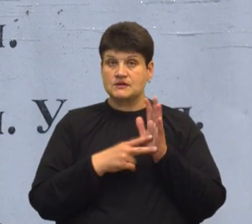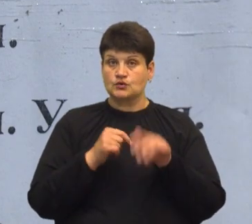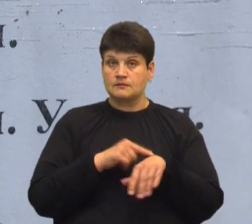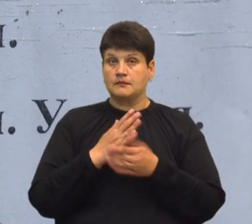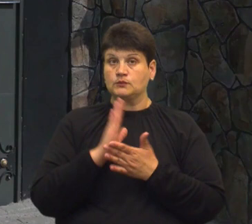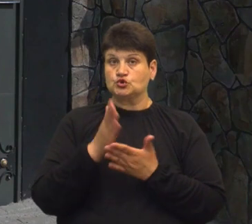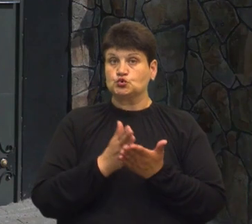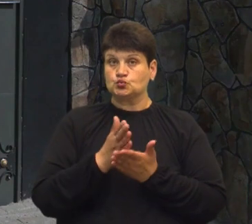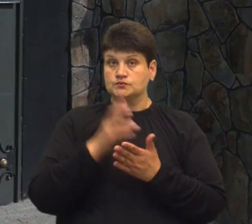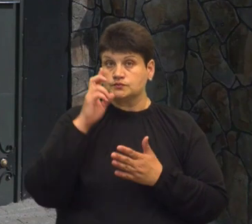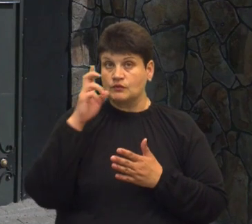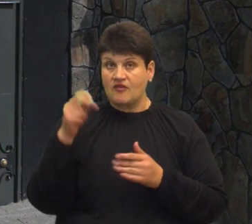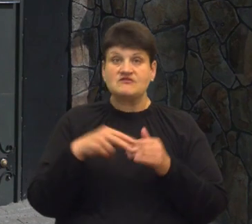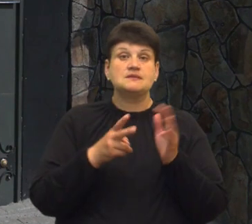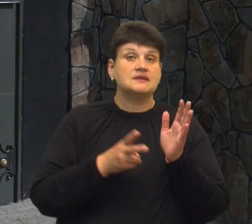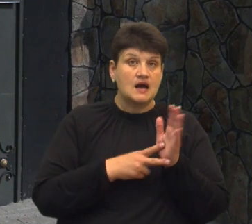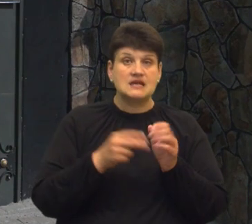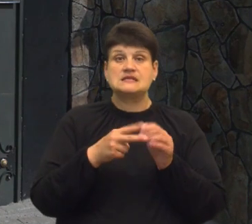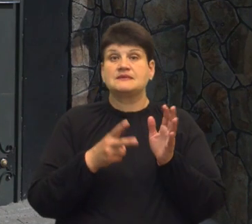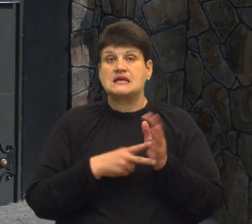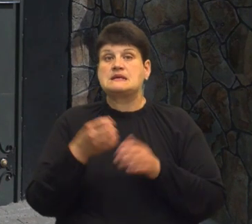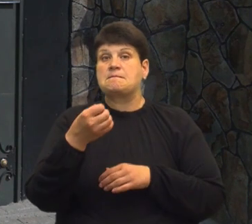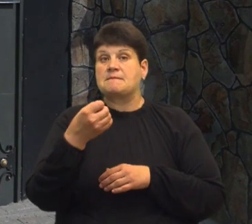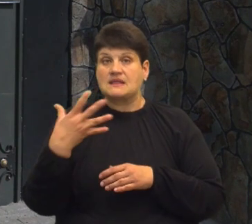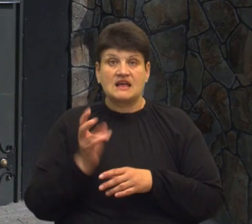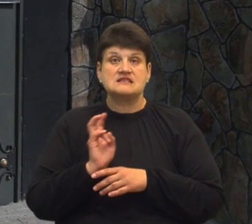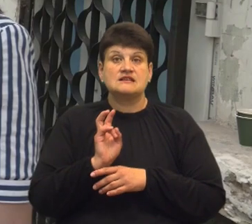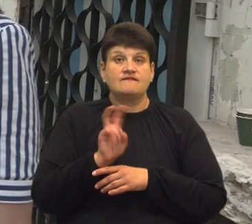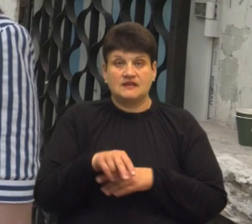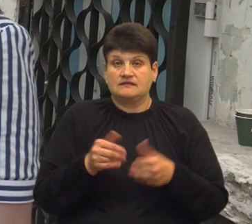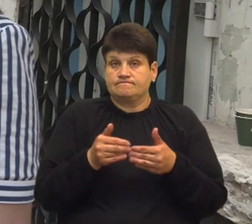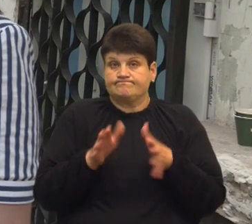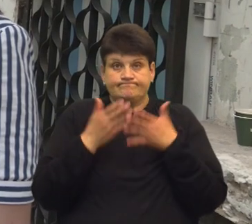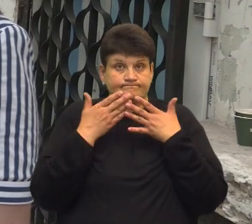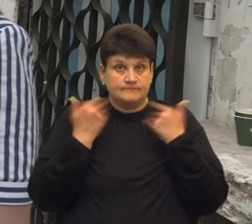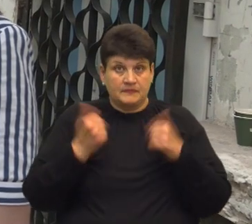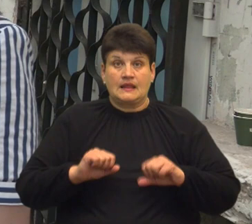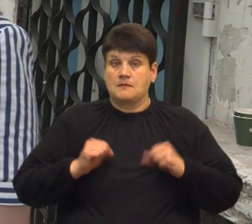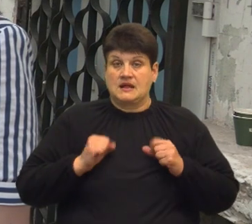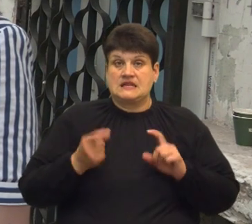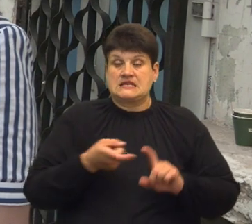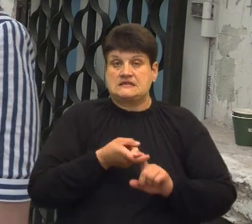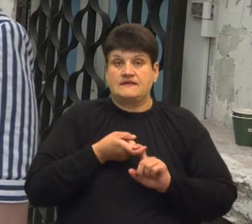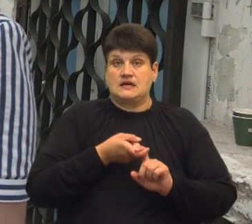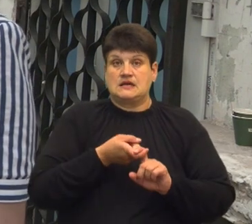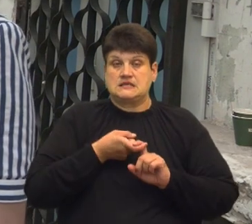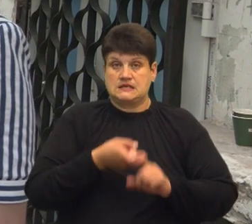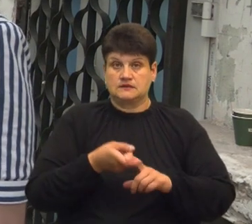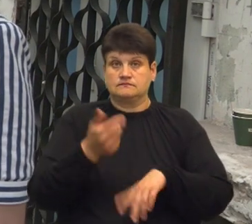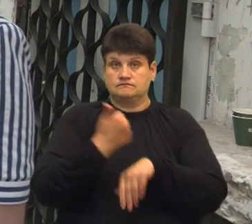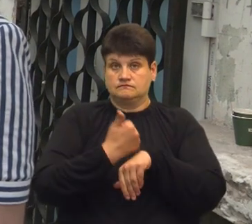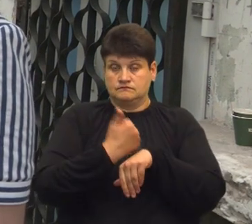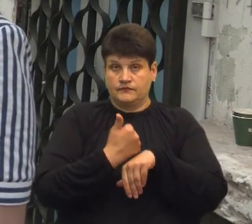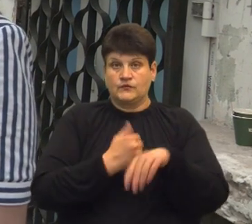Однак ні в 17-тій, ні в 17-15 вхід до собору так і не відчинили. Ми намагалися зв'язатися з настоятелем собору Василієм